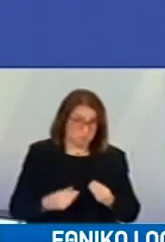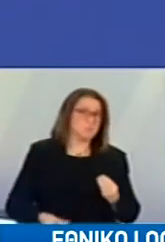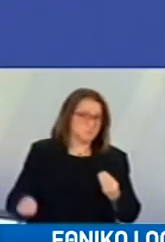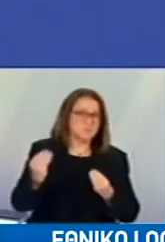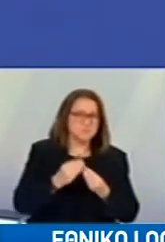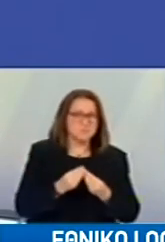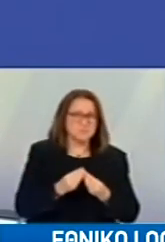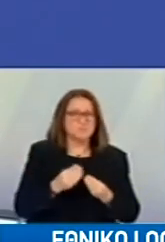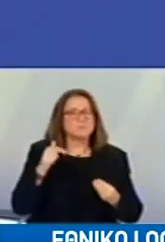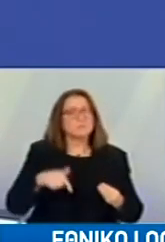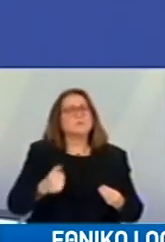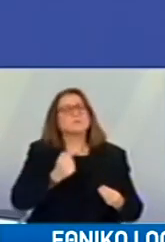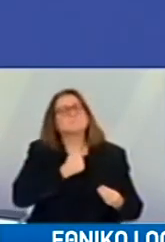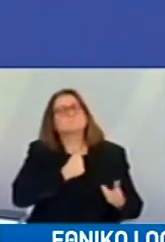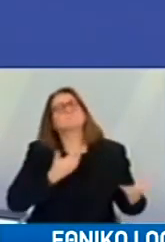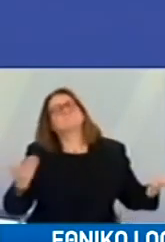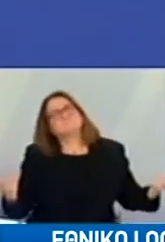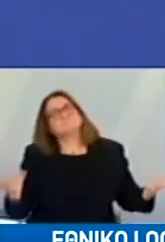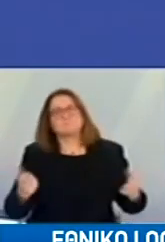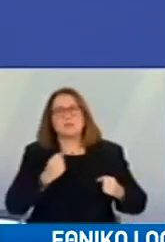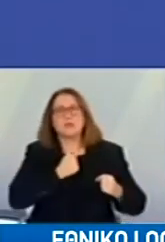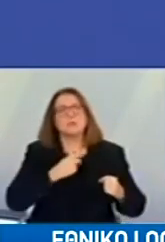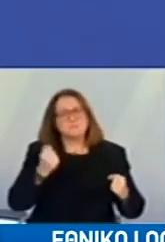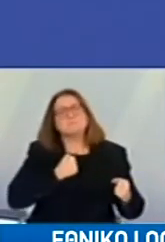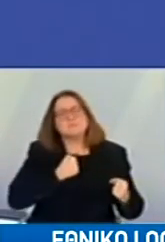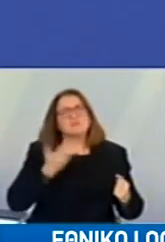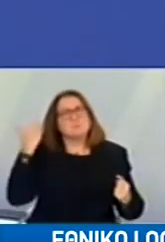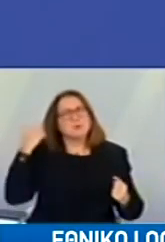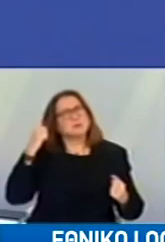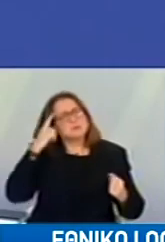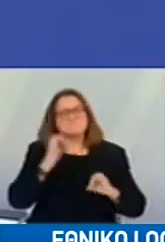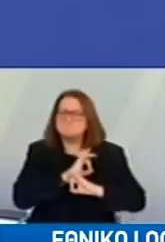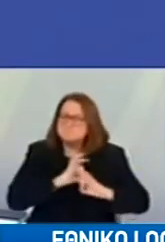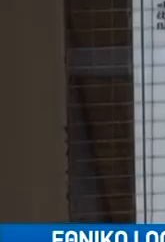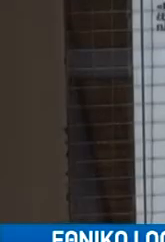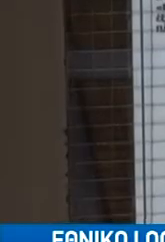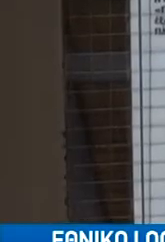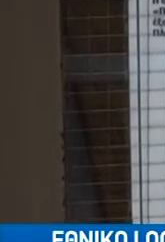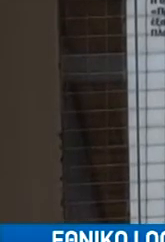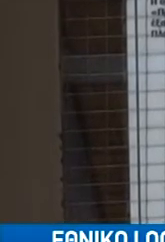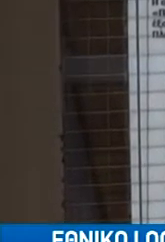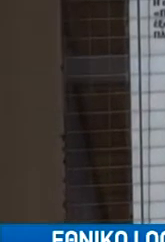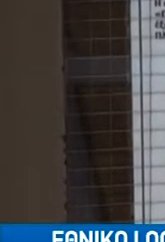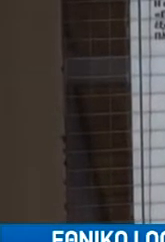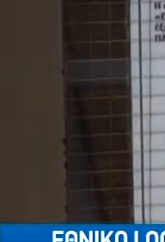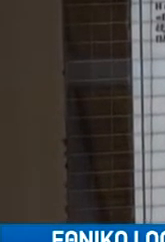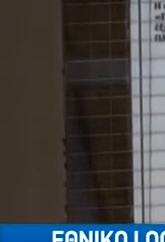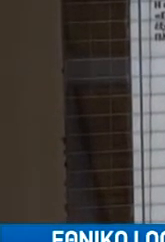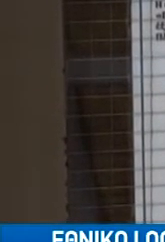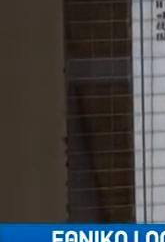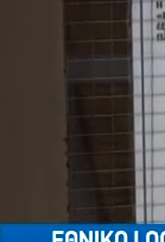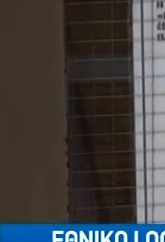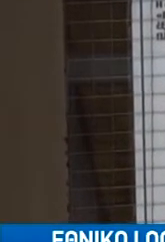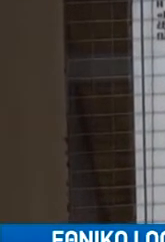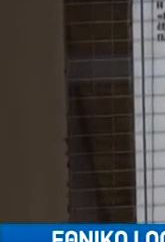δώσουμε. Ελπίζαμε ότι δεν θα χρειαζόταν, αλλά χρειάζεται να δώσουμε και αυτή τη μάχη. Η εκθετική αύξηση των κρουσμάτων είναι